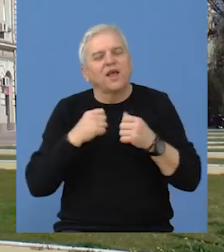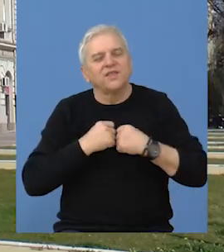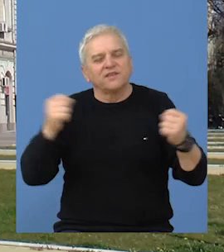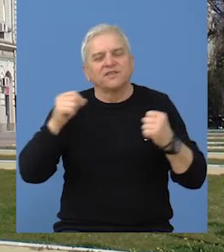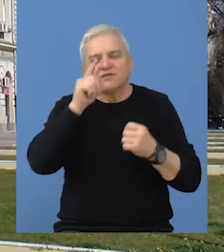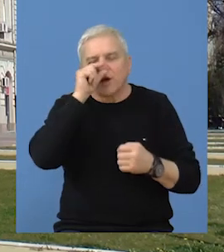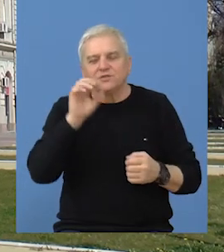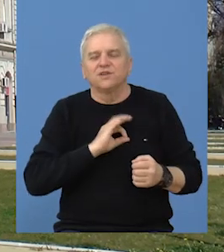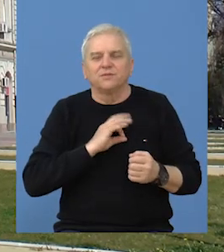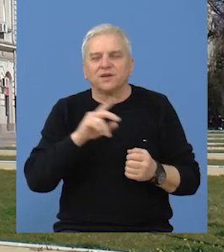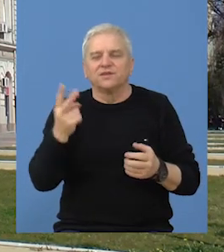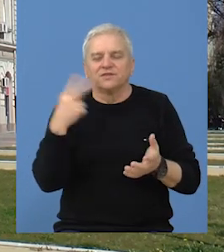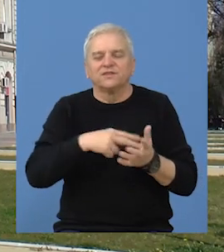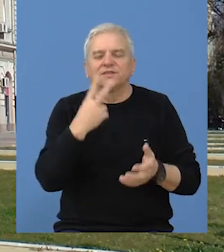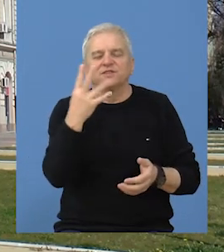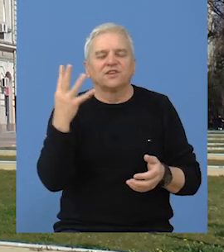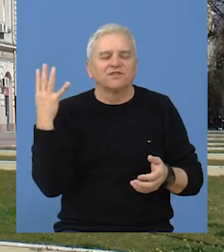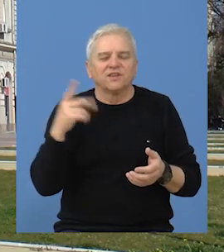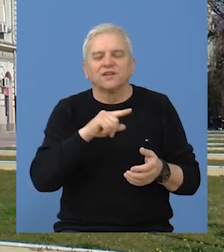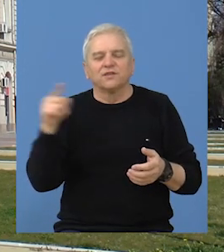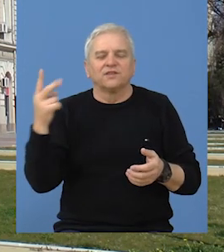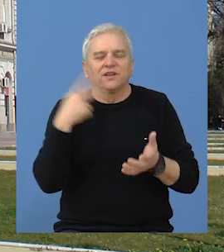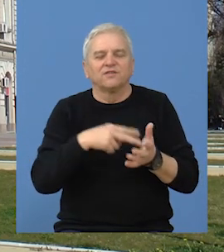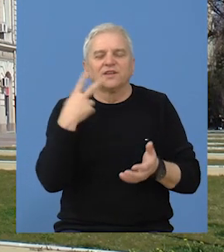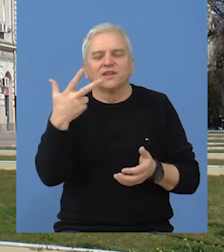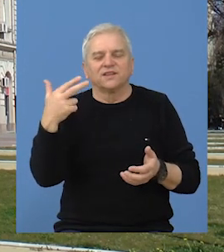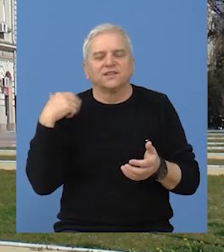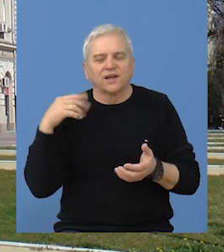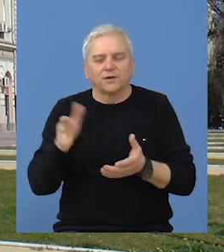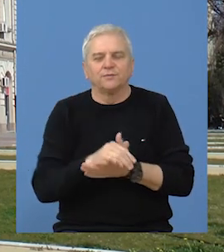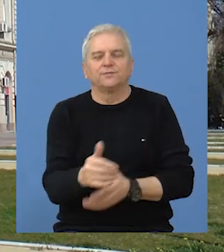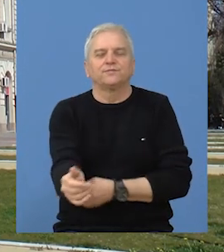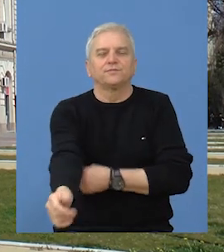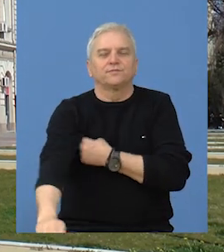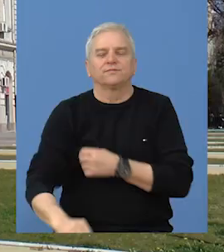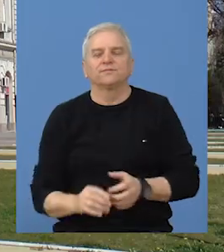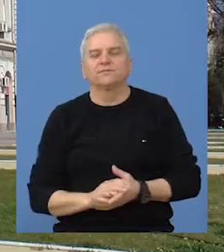Plan razvoja Opštine Bečej 2024. 2030.